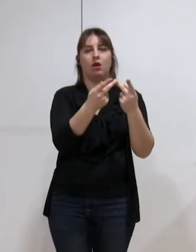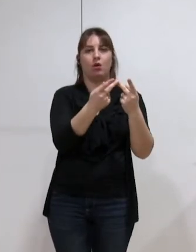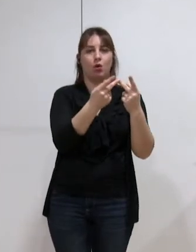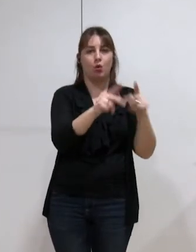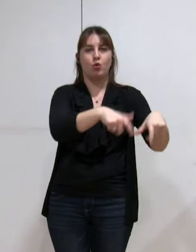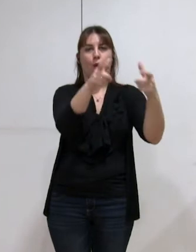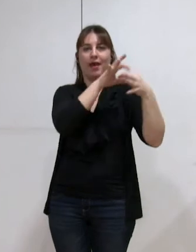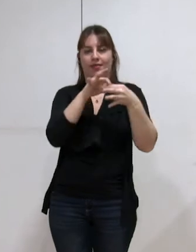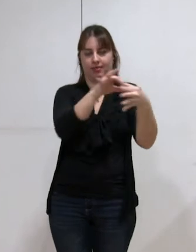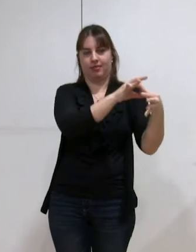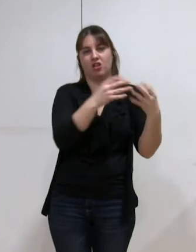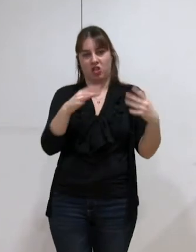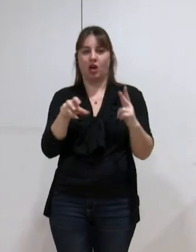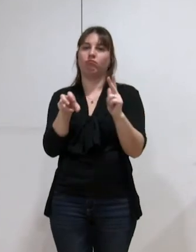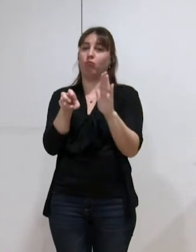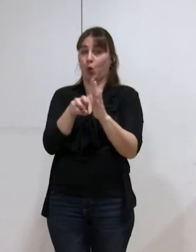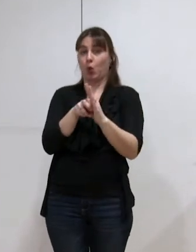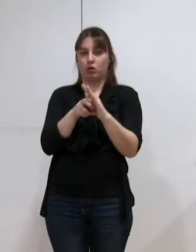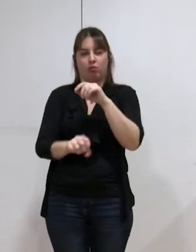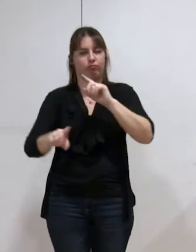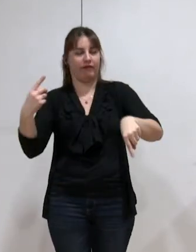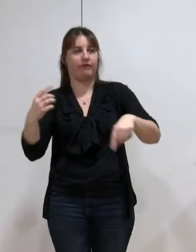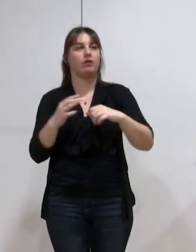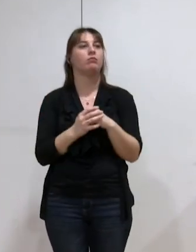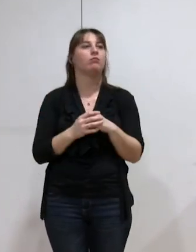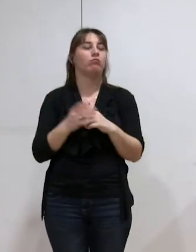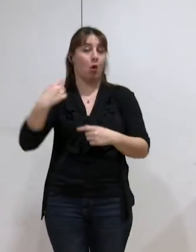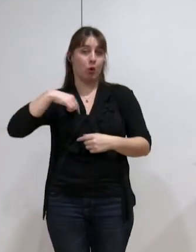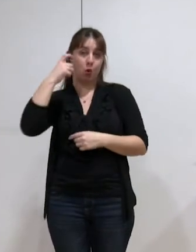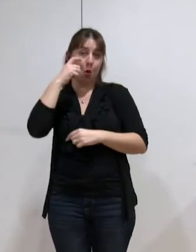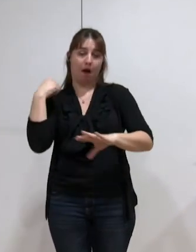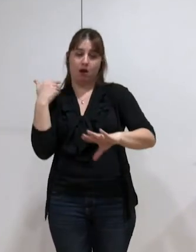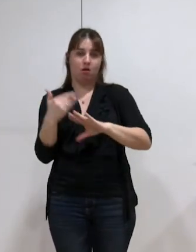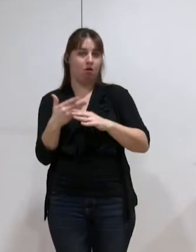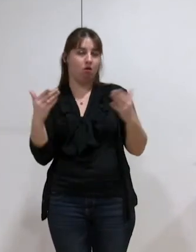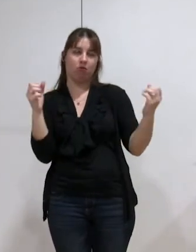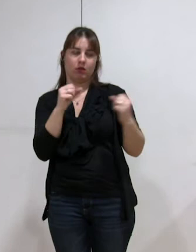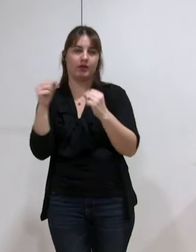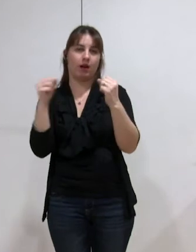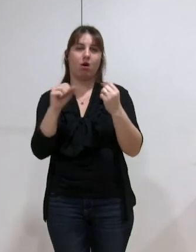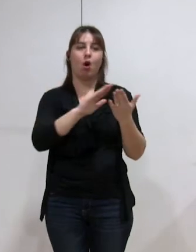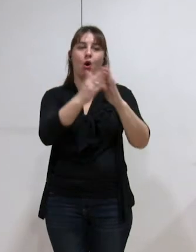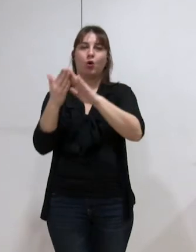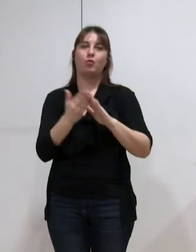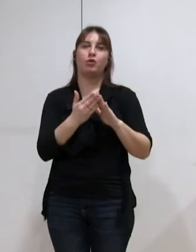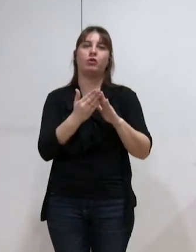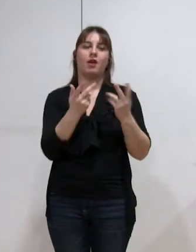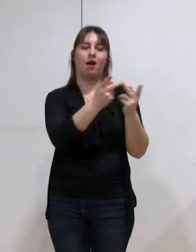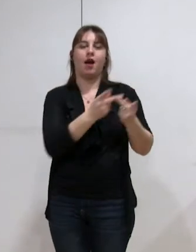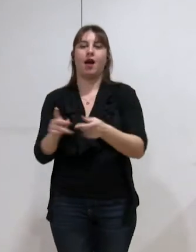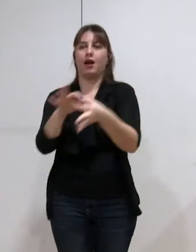Et on ne répétera pas ici ce que nous partageons comme constat, à savoir que la communauté d'agglomération grenobloise,